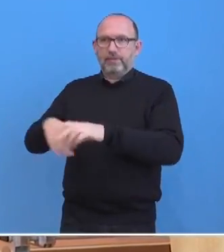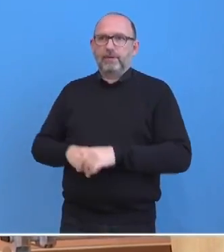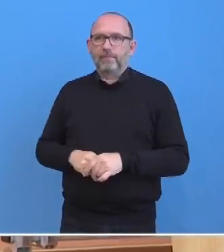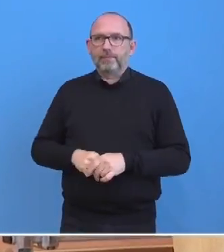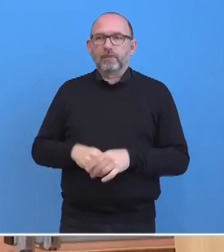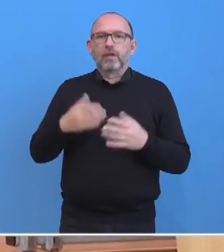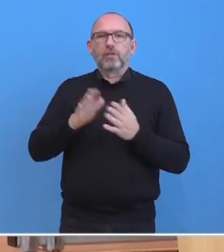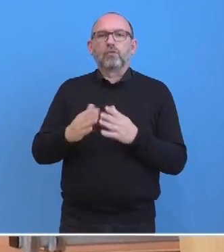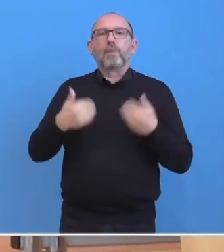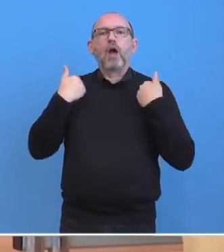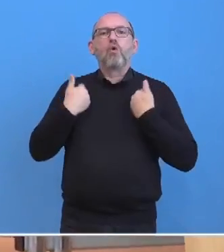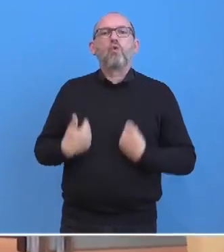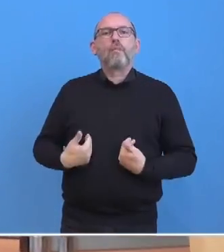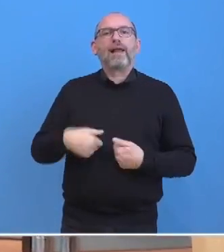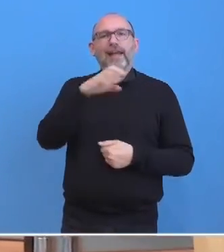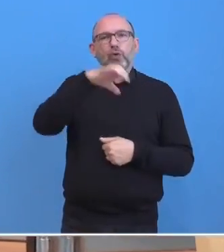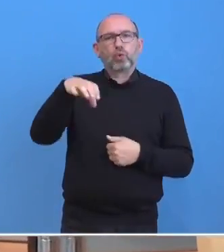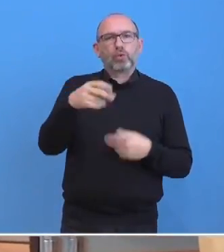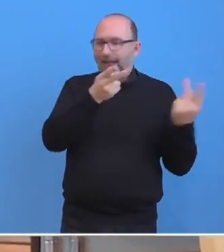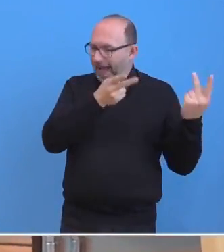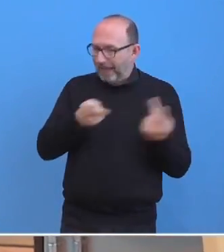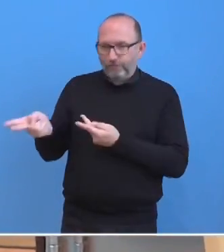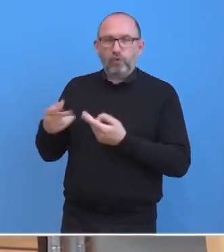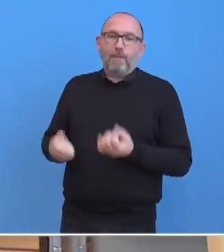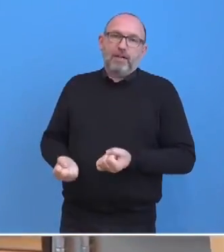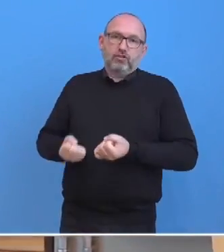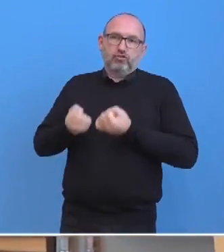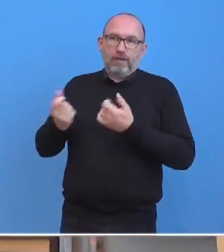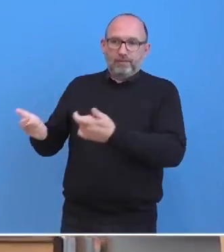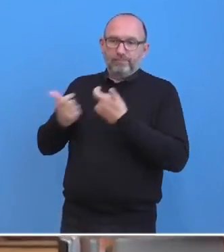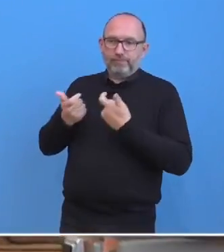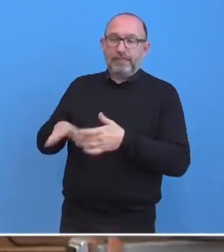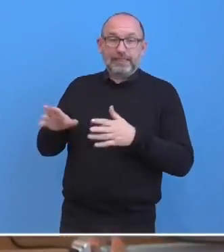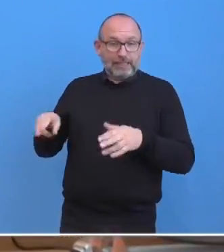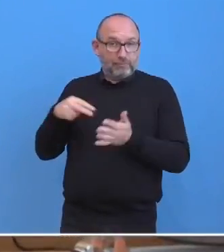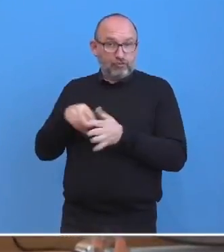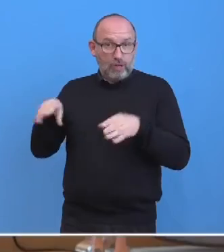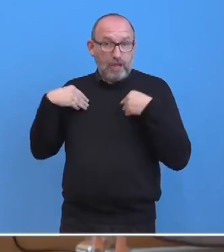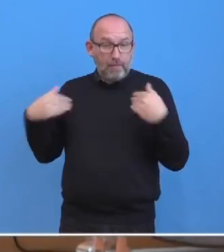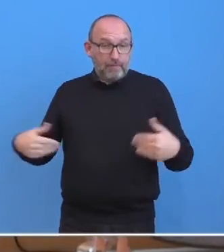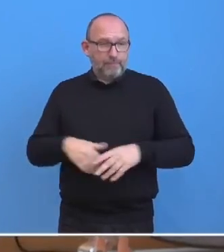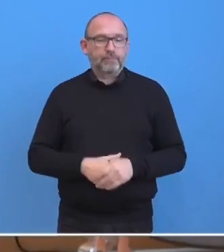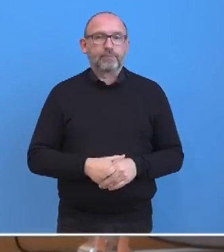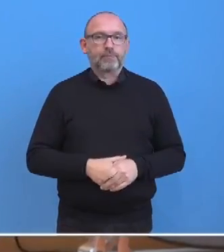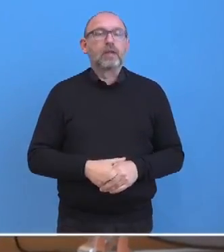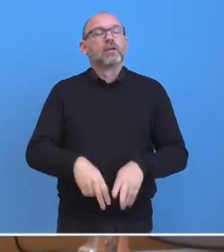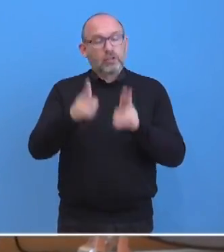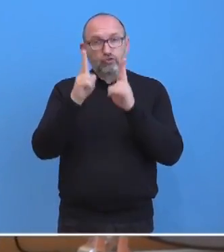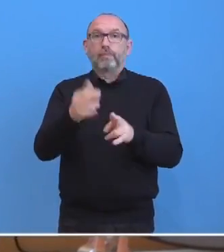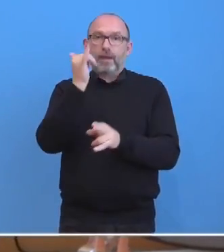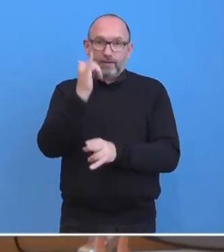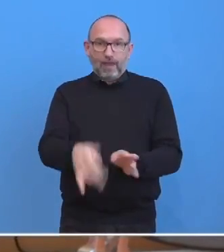humanitären Gütern noch mehr erschweren wird. Da hätte ich wieder mal eine Stellungnahme von Ihrem Hause. Sie haben recht, das erschwert die Einfuhr von